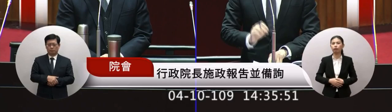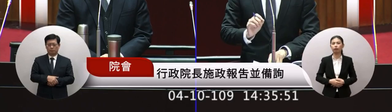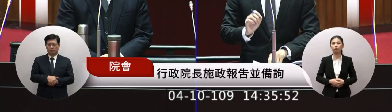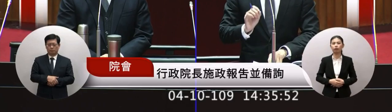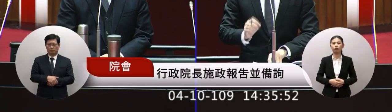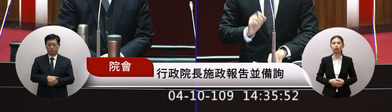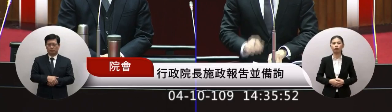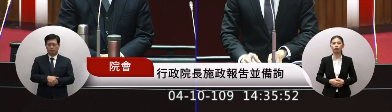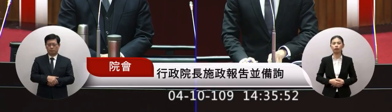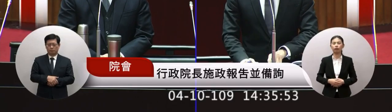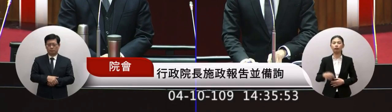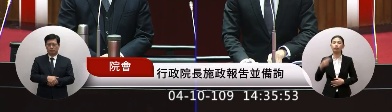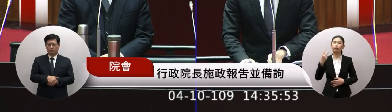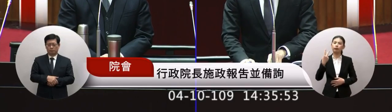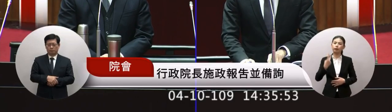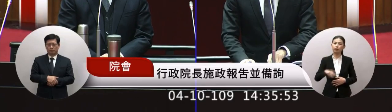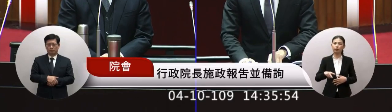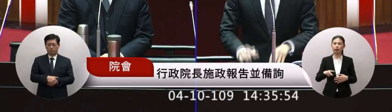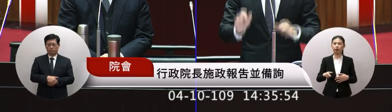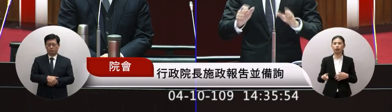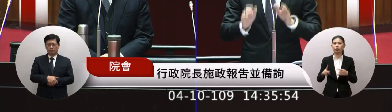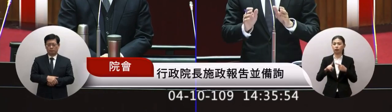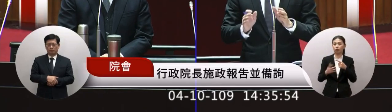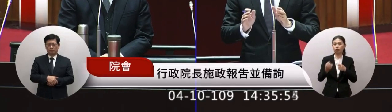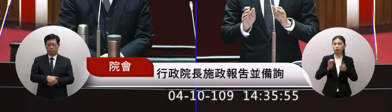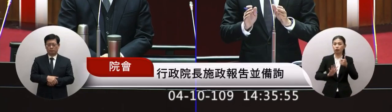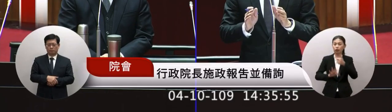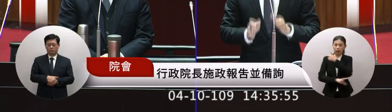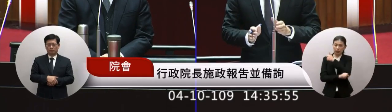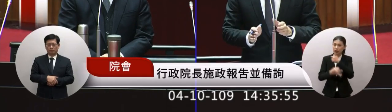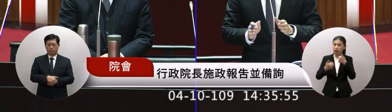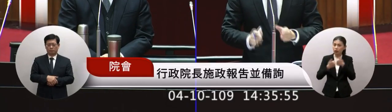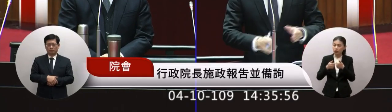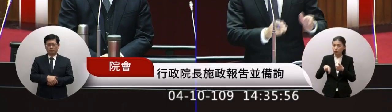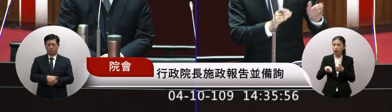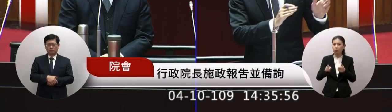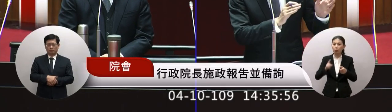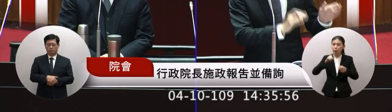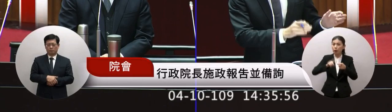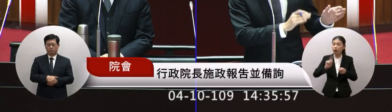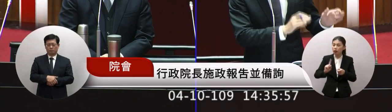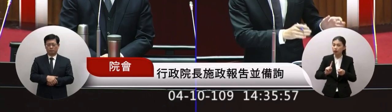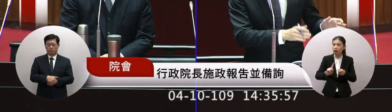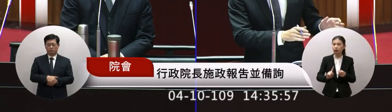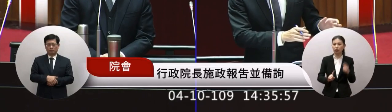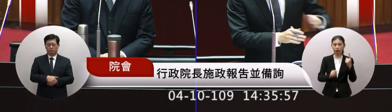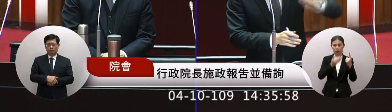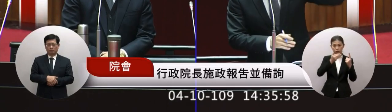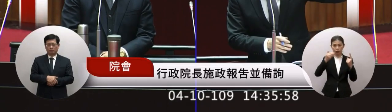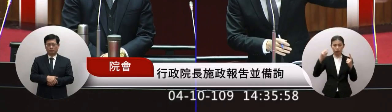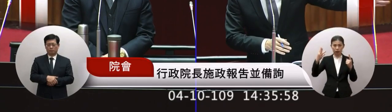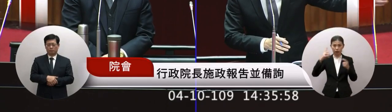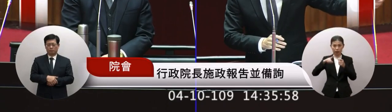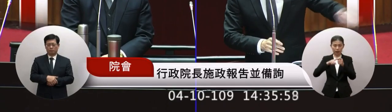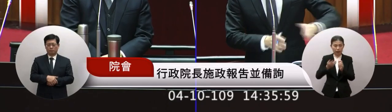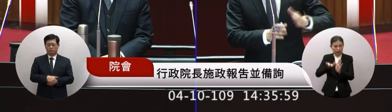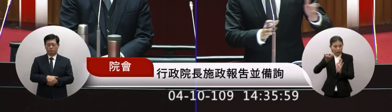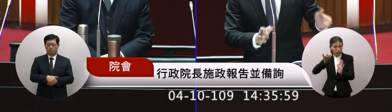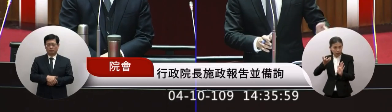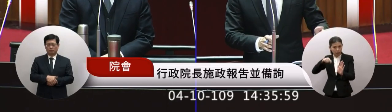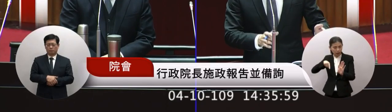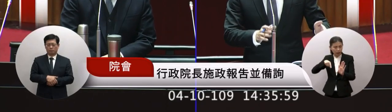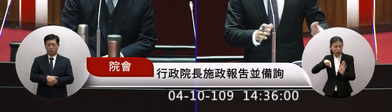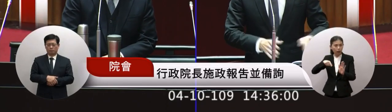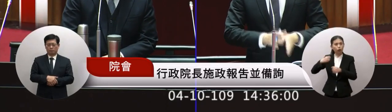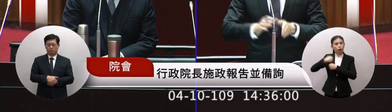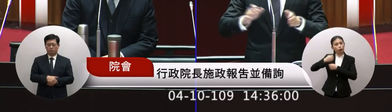就是英民英館基金會他生理這個宗旨是說要處理一九九三年進政那些農